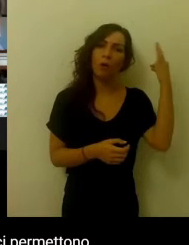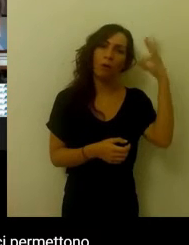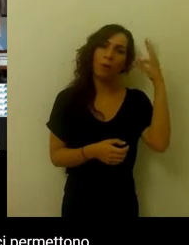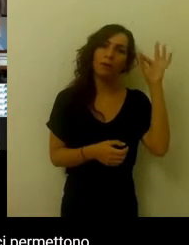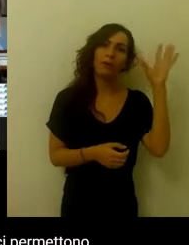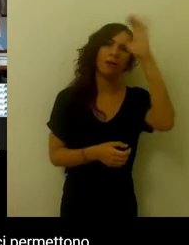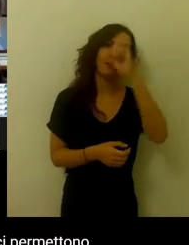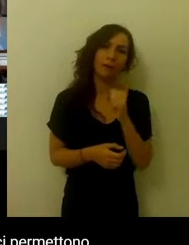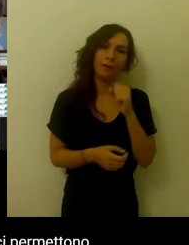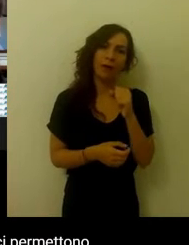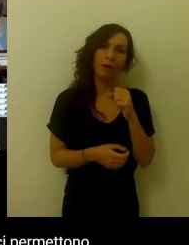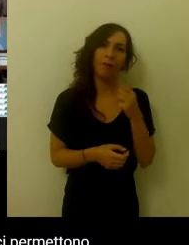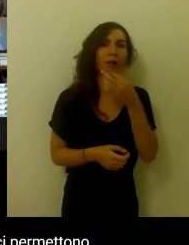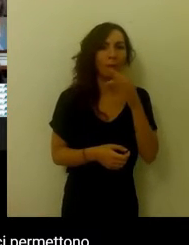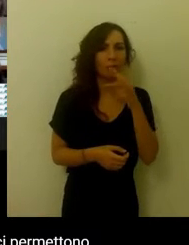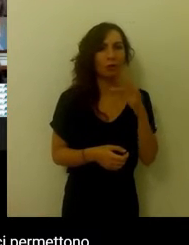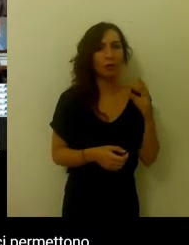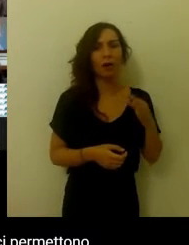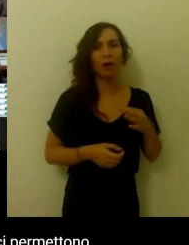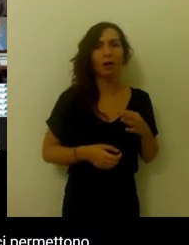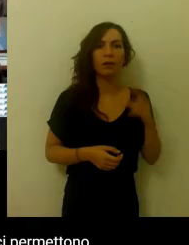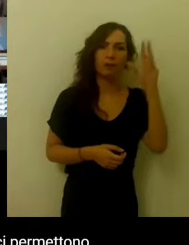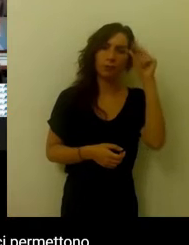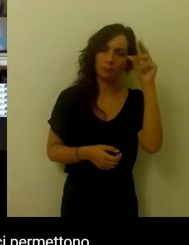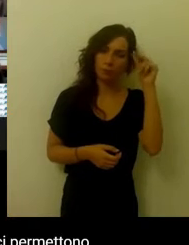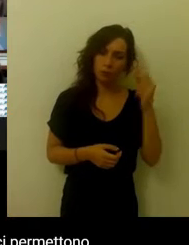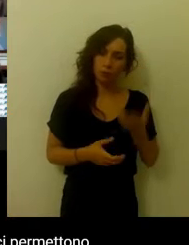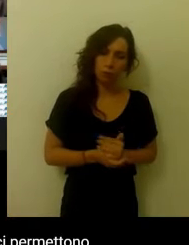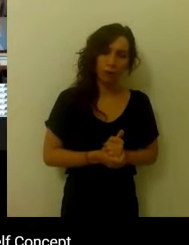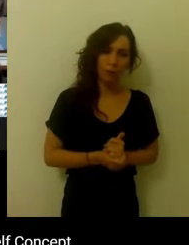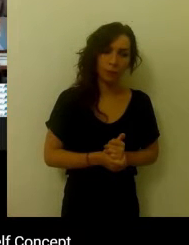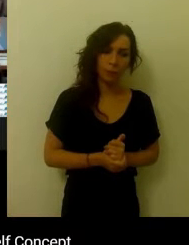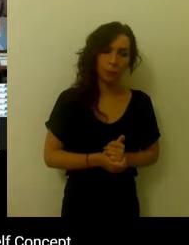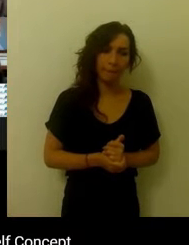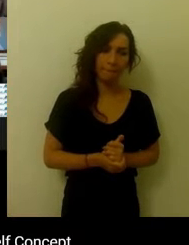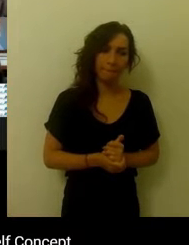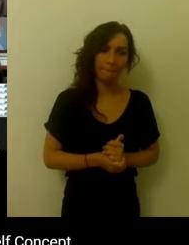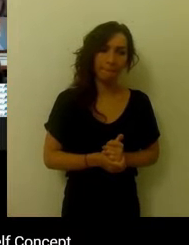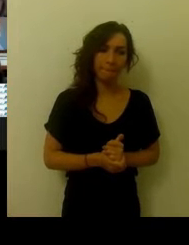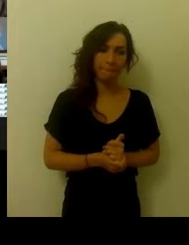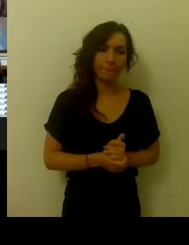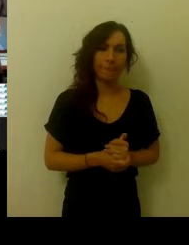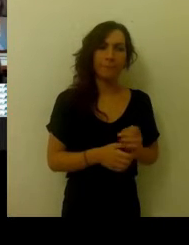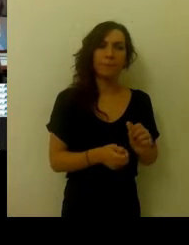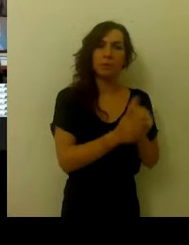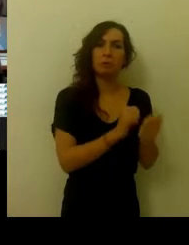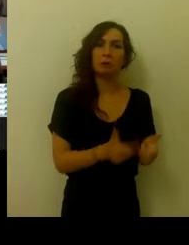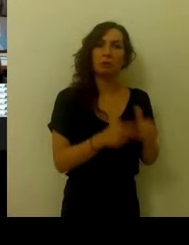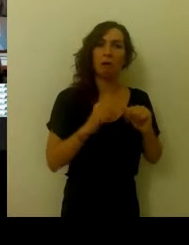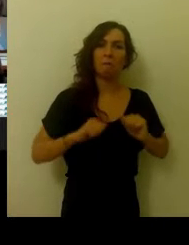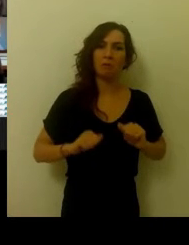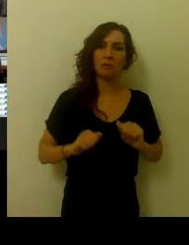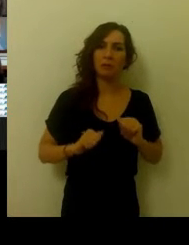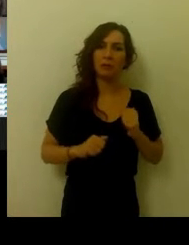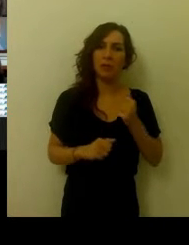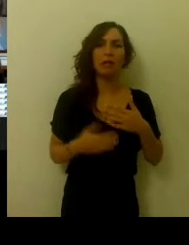e le nostre capacità. Queste sportate nel quotidiano ci permettono di sentirci efficaci e di costruire